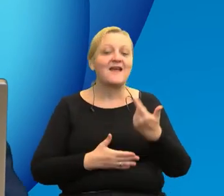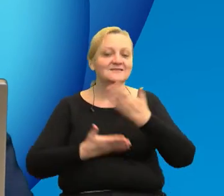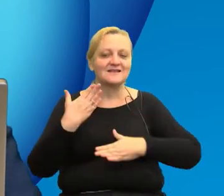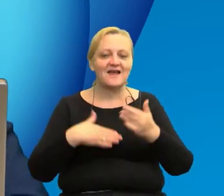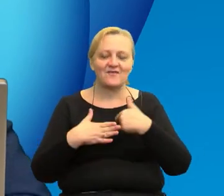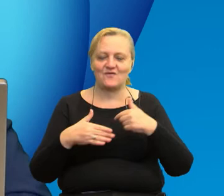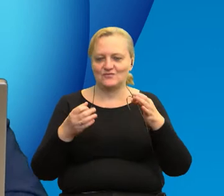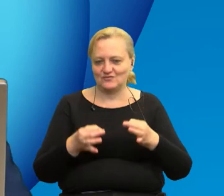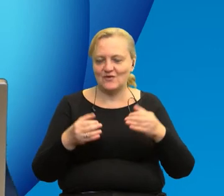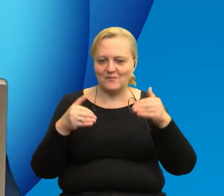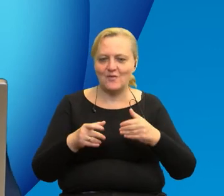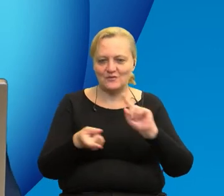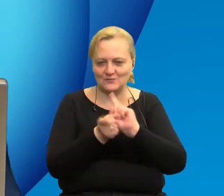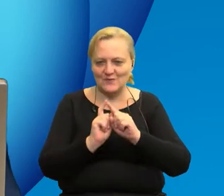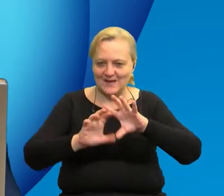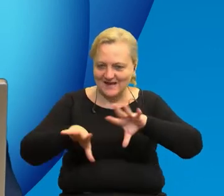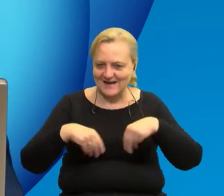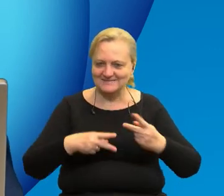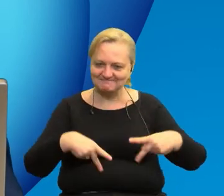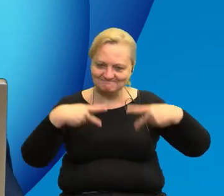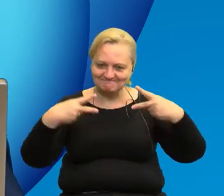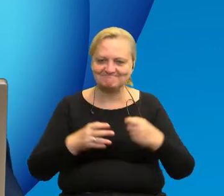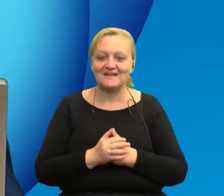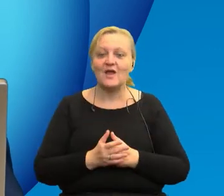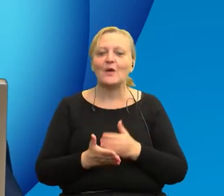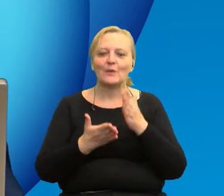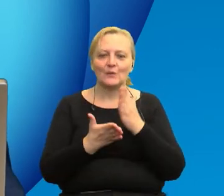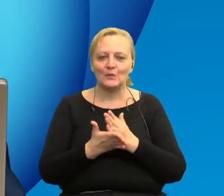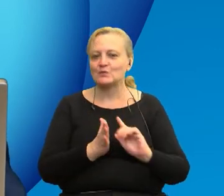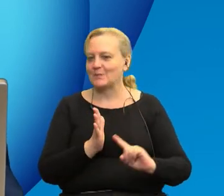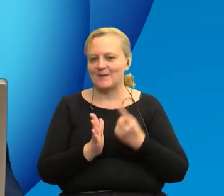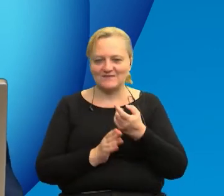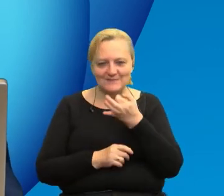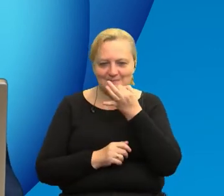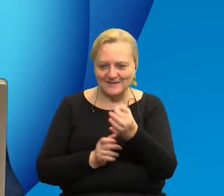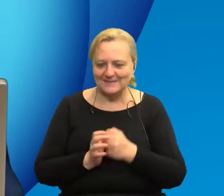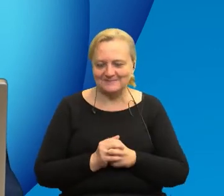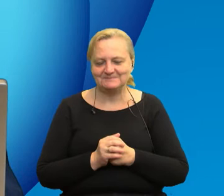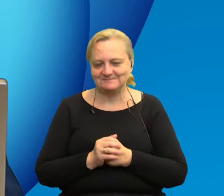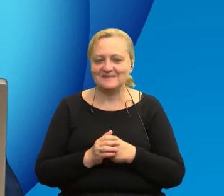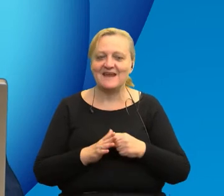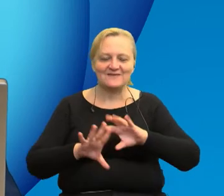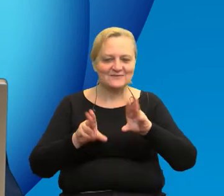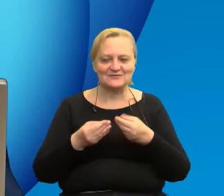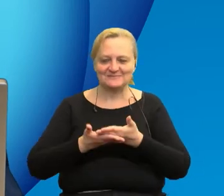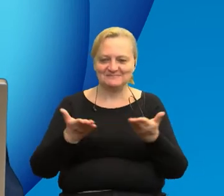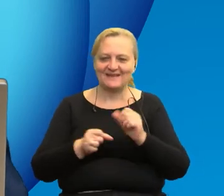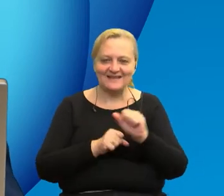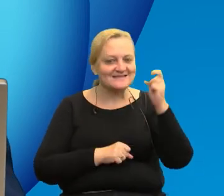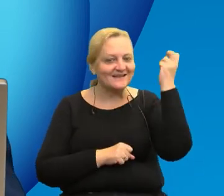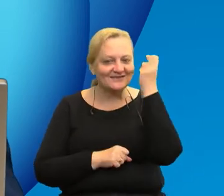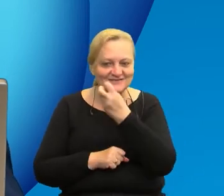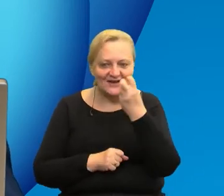cieszymy się, że mamy dzisiaj możliwość spotkania się z Panem online. I już pierwsze pytanie. Wszyscy tutaj jesteśmy właśnie